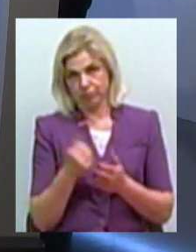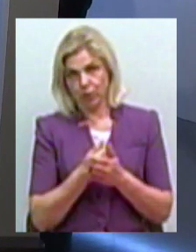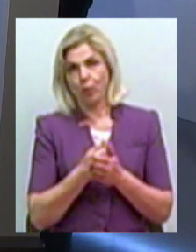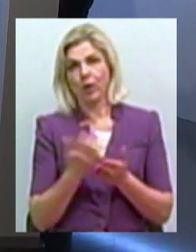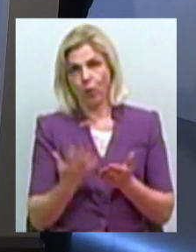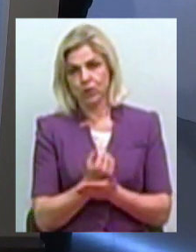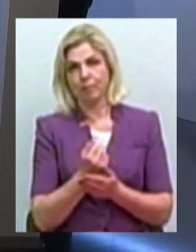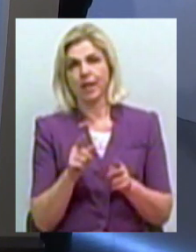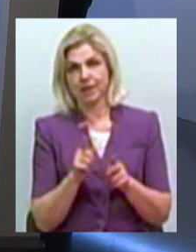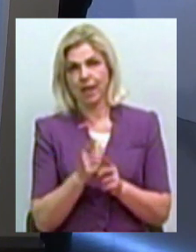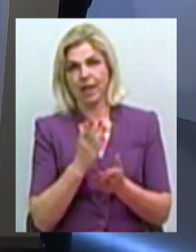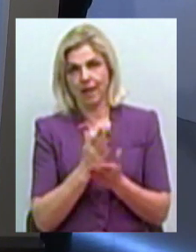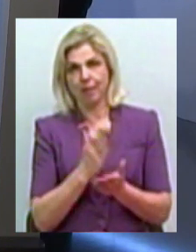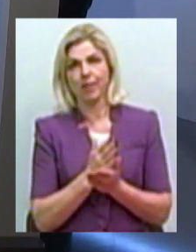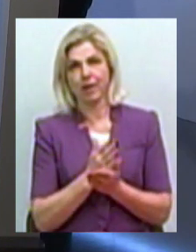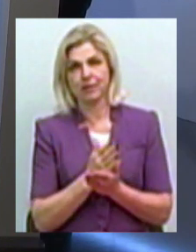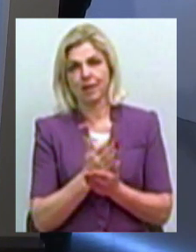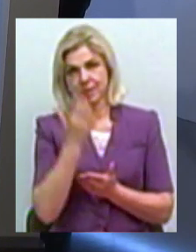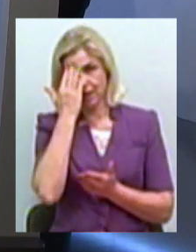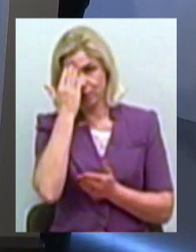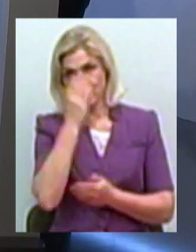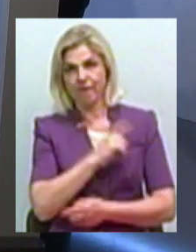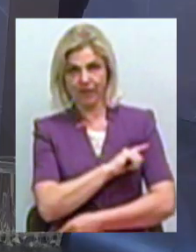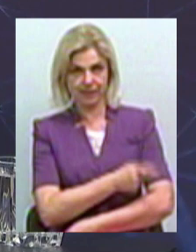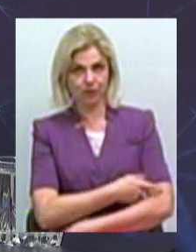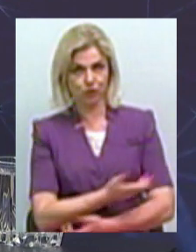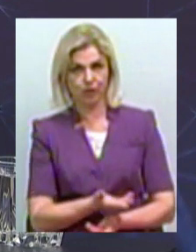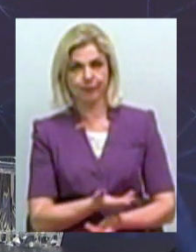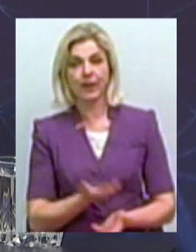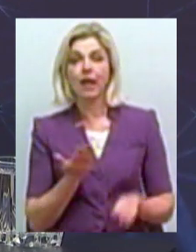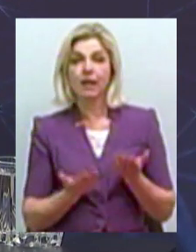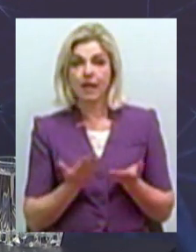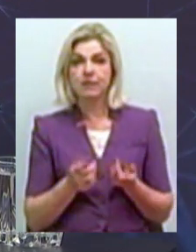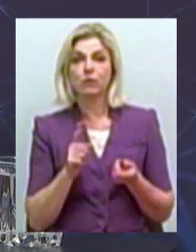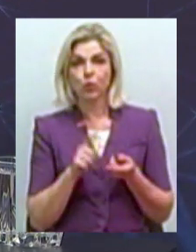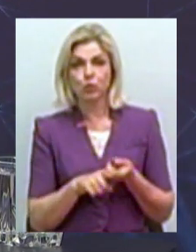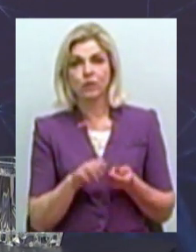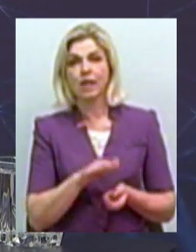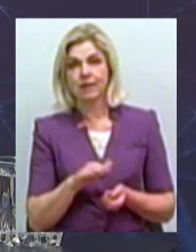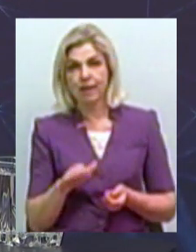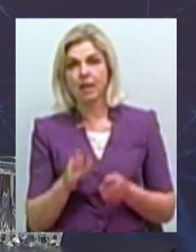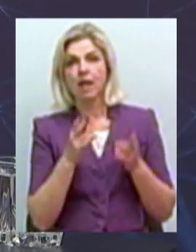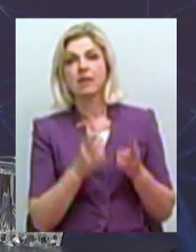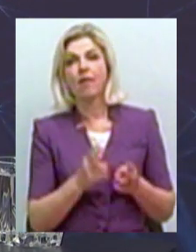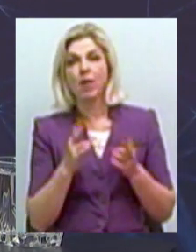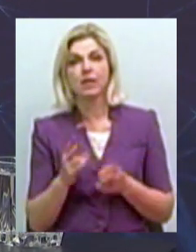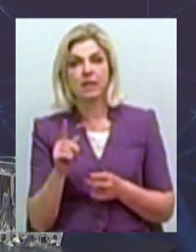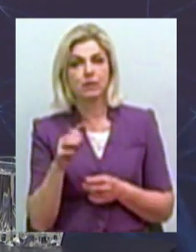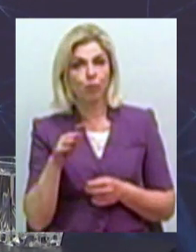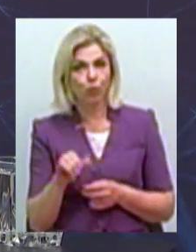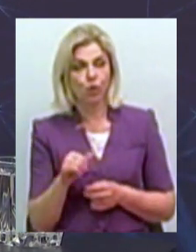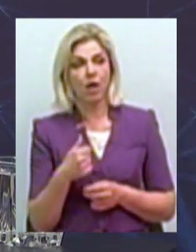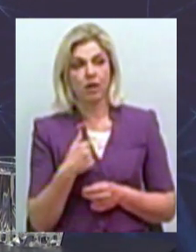чисто фізіологічні здібності. Тобто якщо стосується саме дитячого травматизму, я,